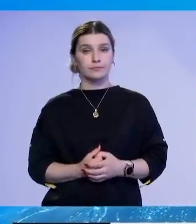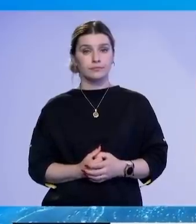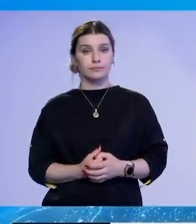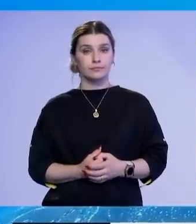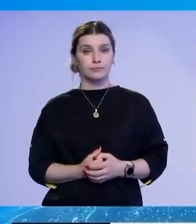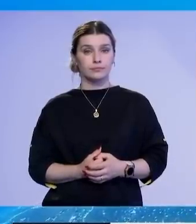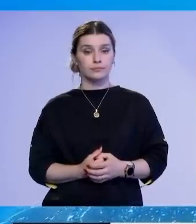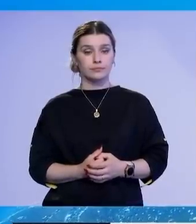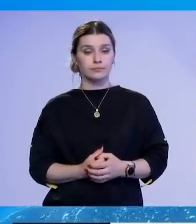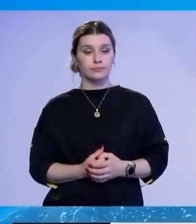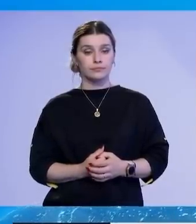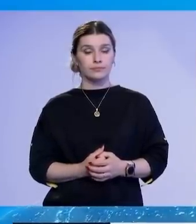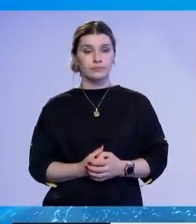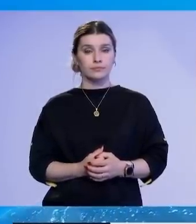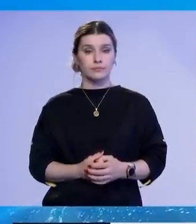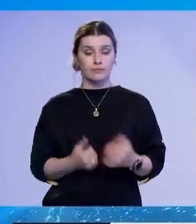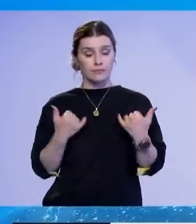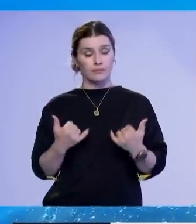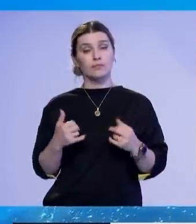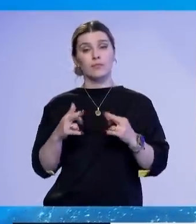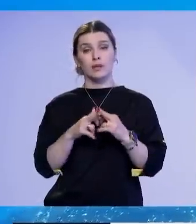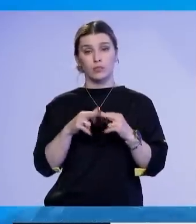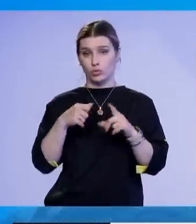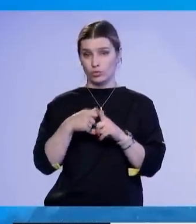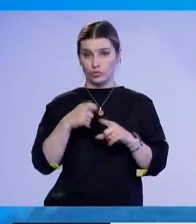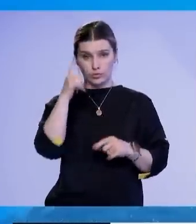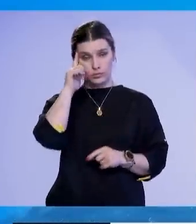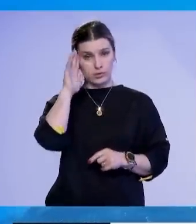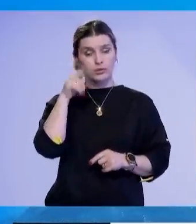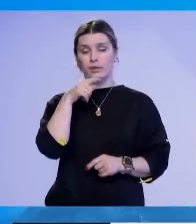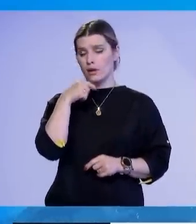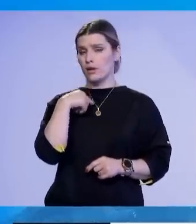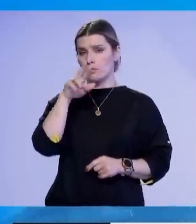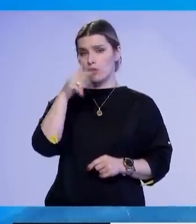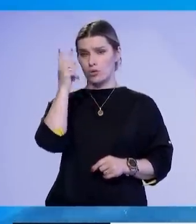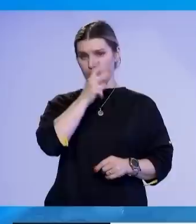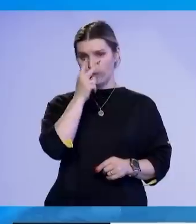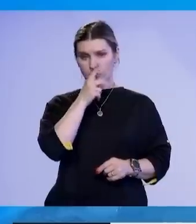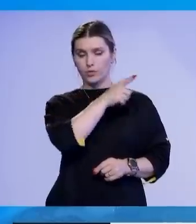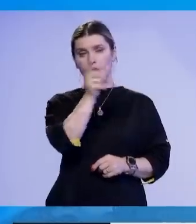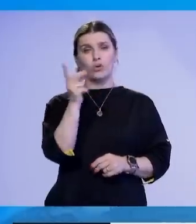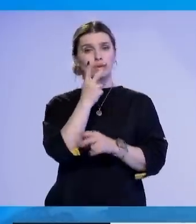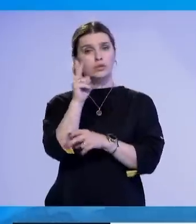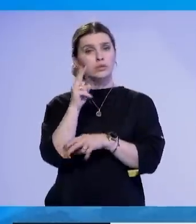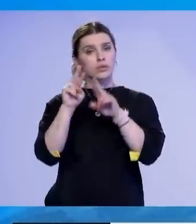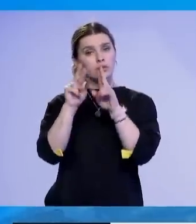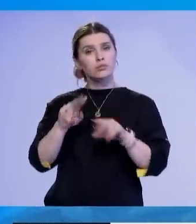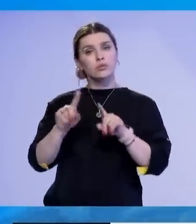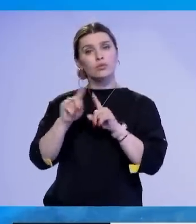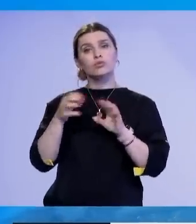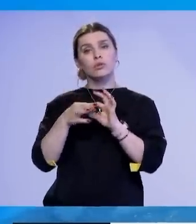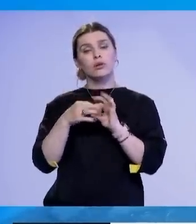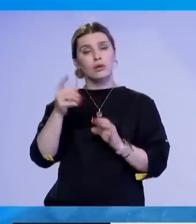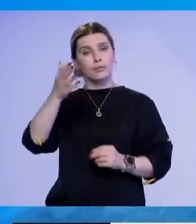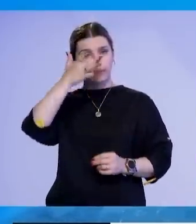Gjë ditës, kryeministri Albin Kurti thase i kuptojnë shqecimet e ngritura nga partnerët të ndërkomtarë, por gjithë do